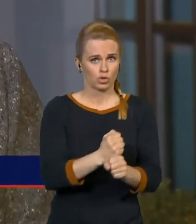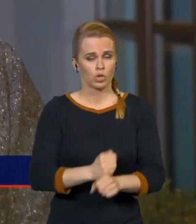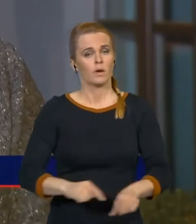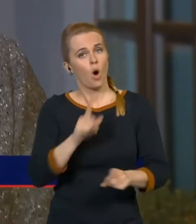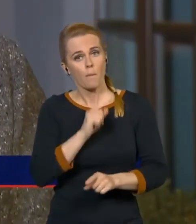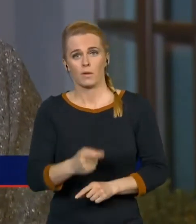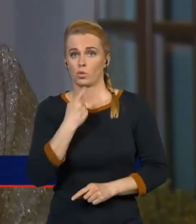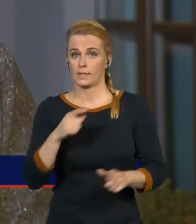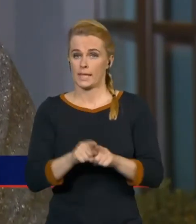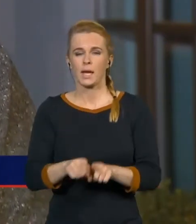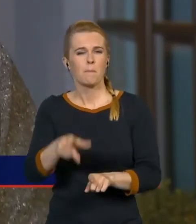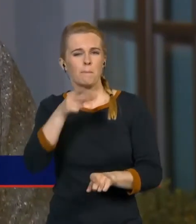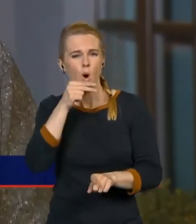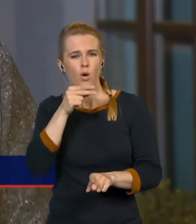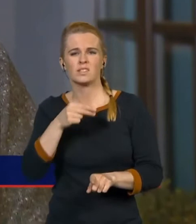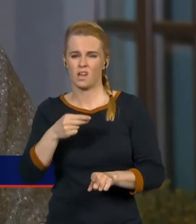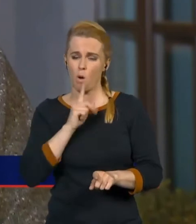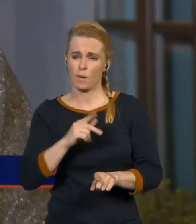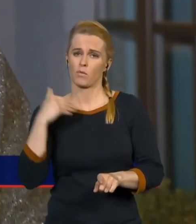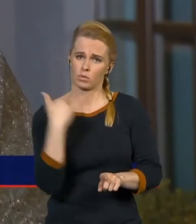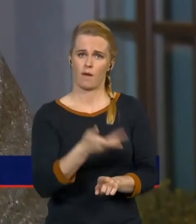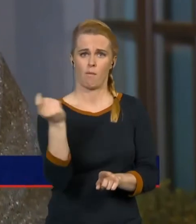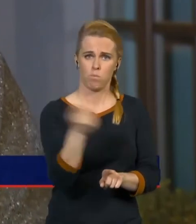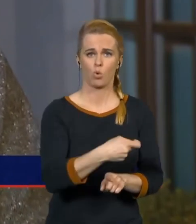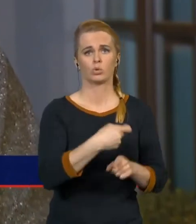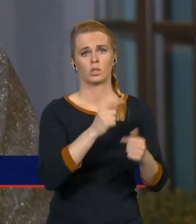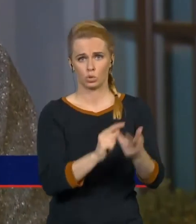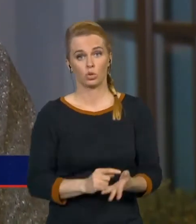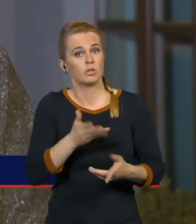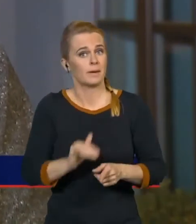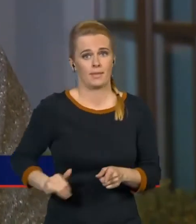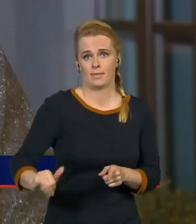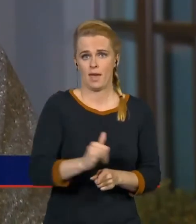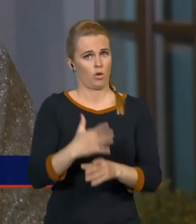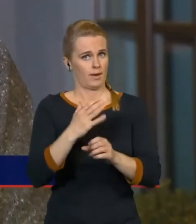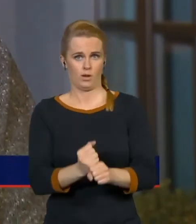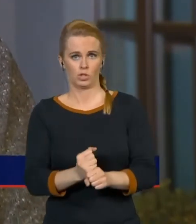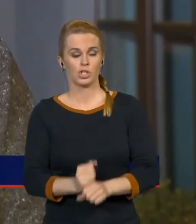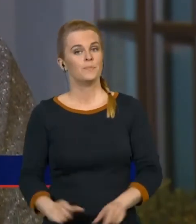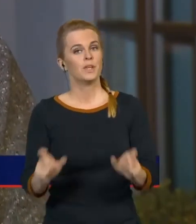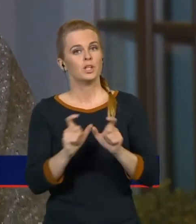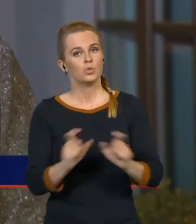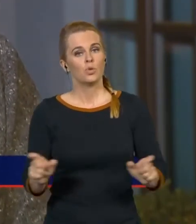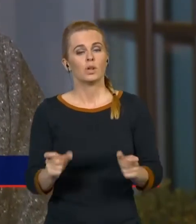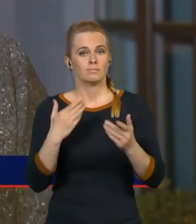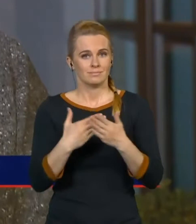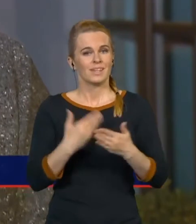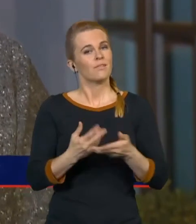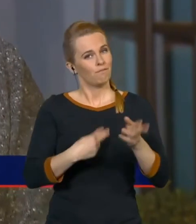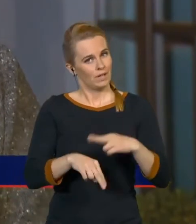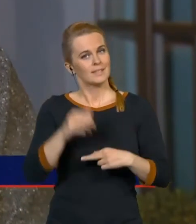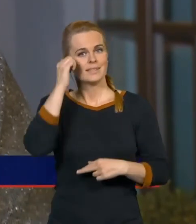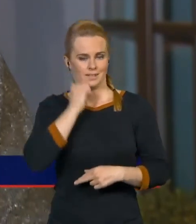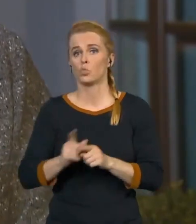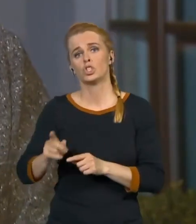vymáhala u těch, který neporuší vlastně a dávala pokuty, protože tady většina dodržuje